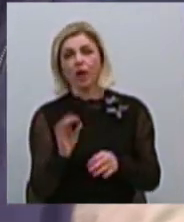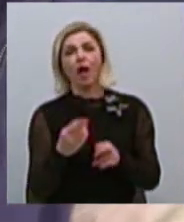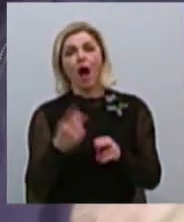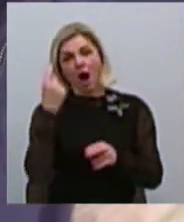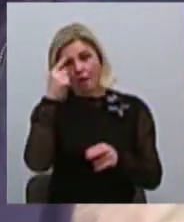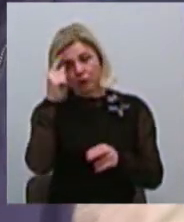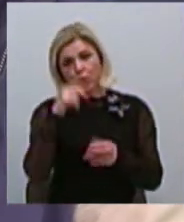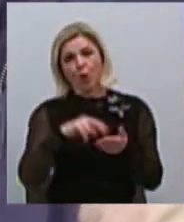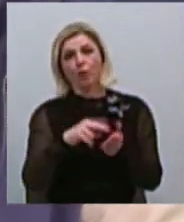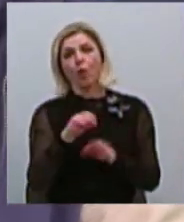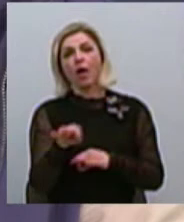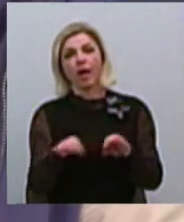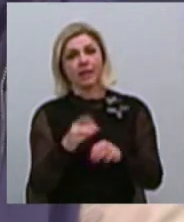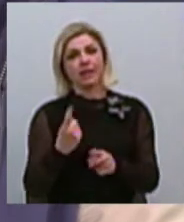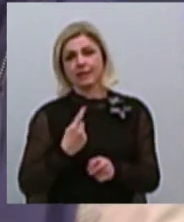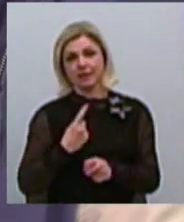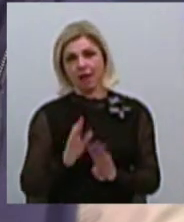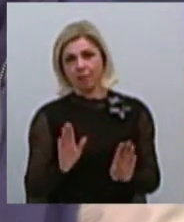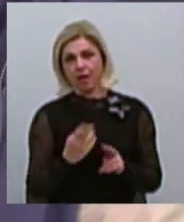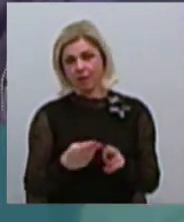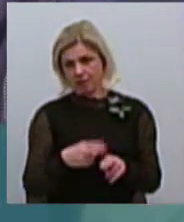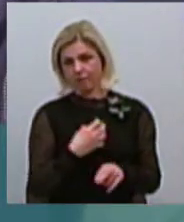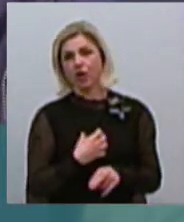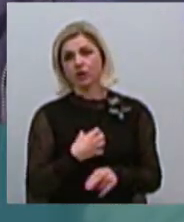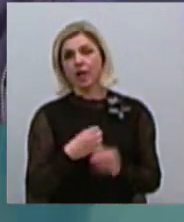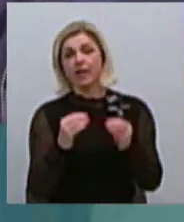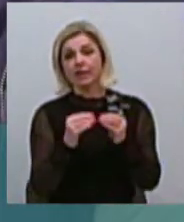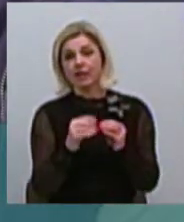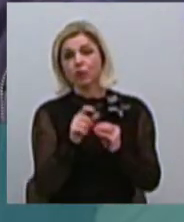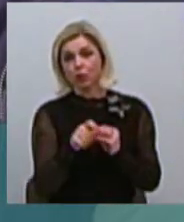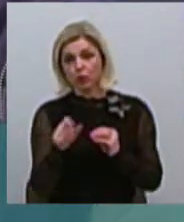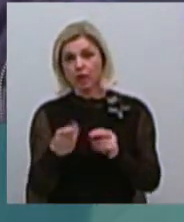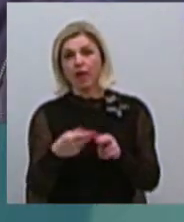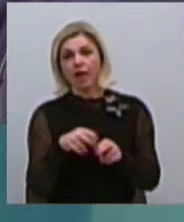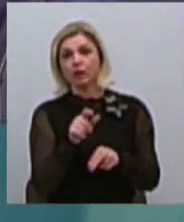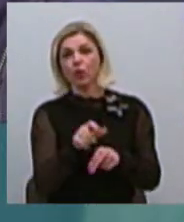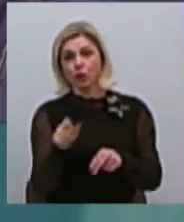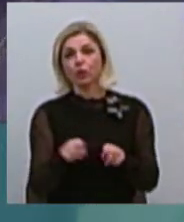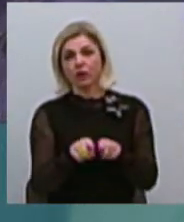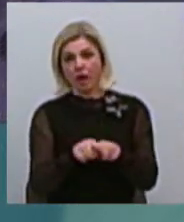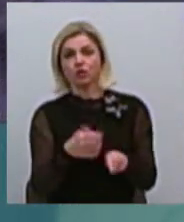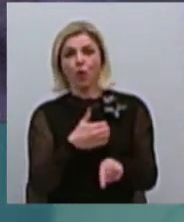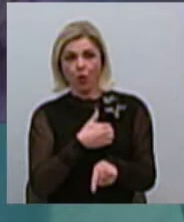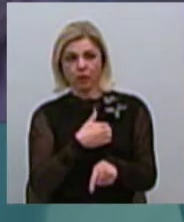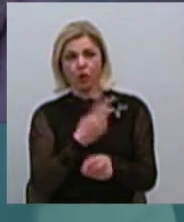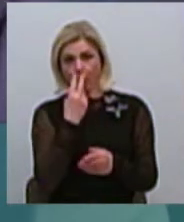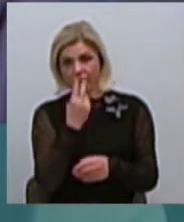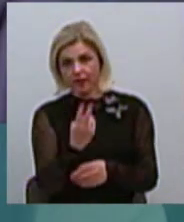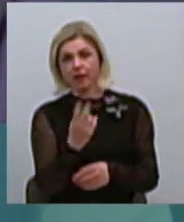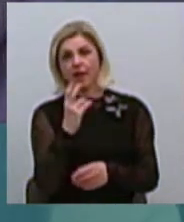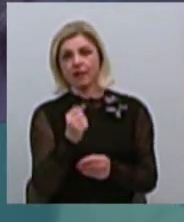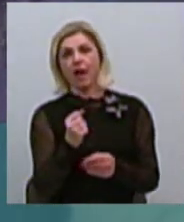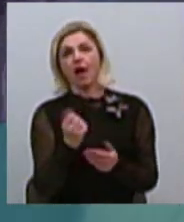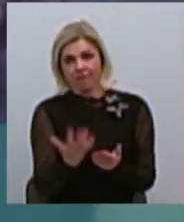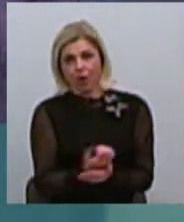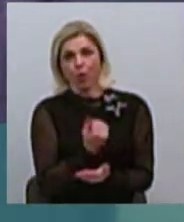він не сам по себе. Дійсно, це дуже ключовий момент. 10 людей – це ті люди, які також хочуть примерно то же саме увидеть на выході.